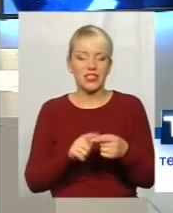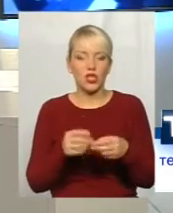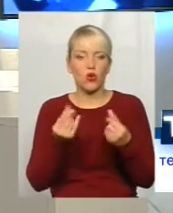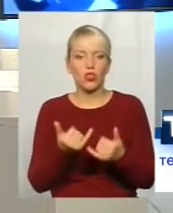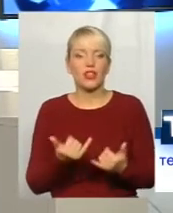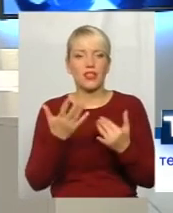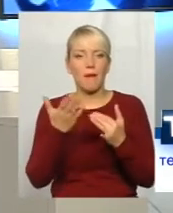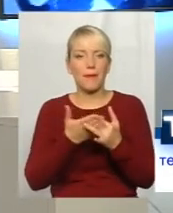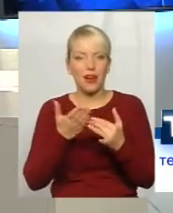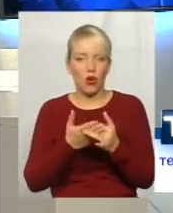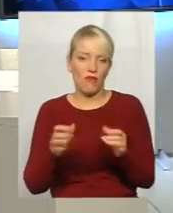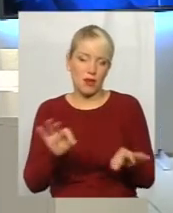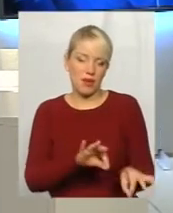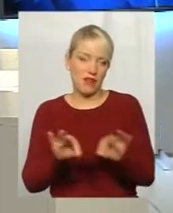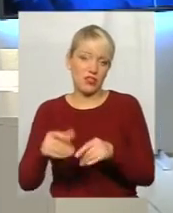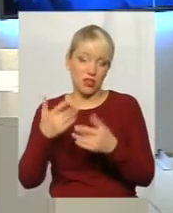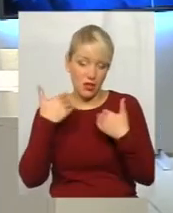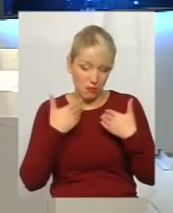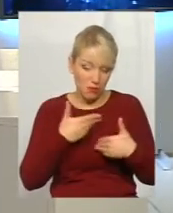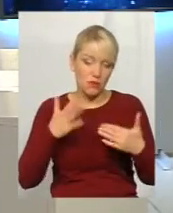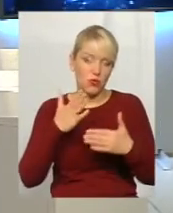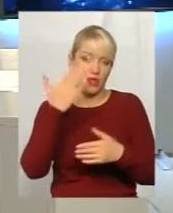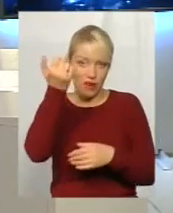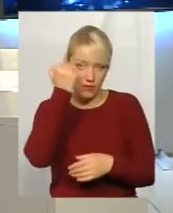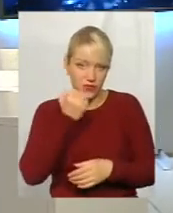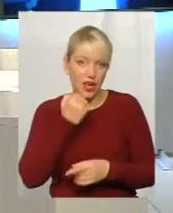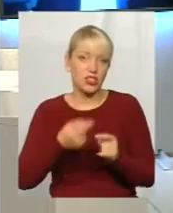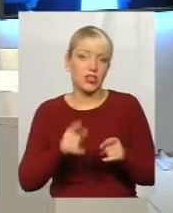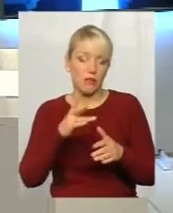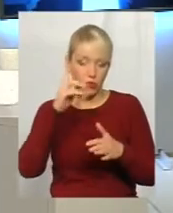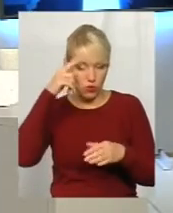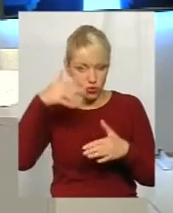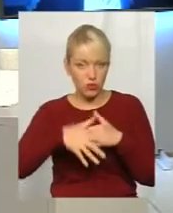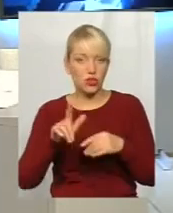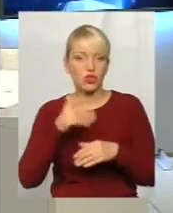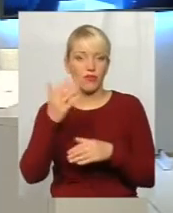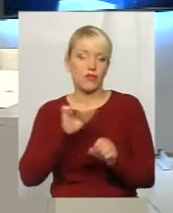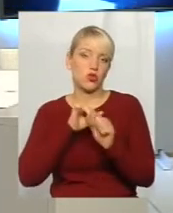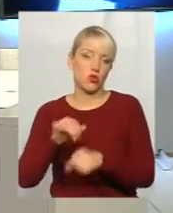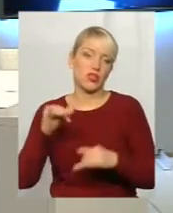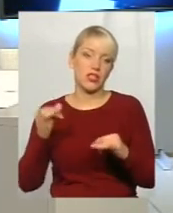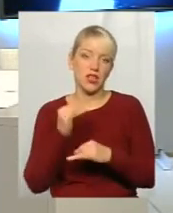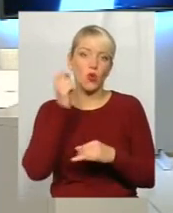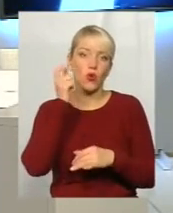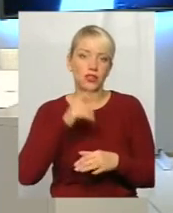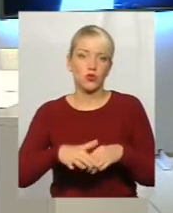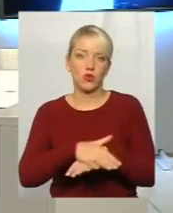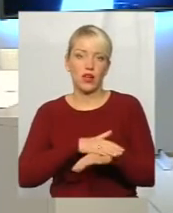перевезення. І ми вам будемо за це щиро вдячні. І ми будемо розуміти, що ви відстоюєте інтереси українського народу.